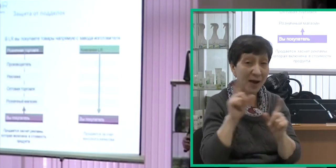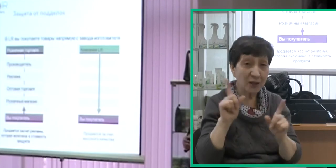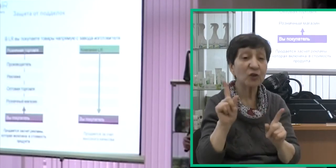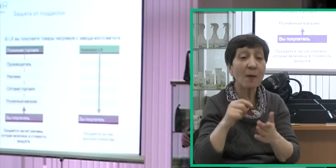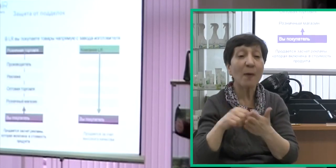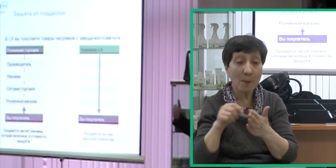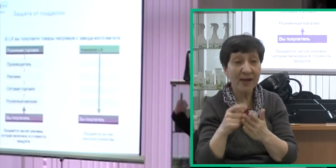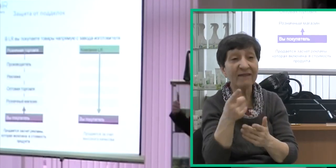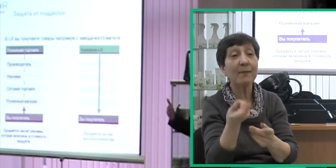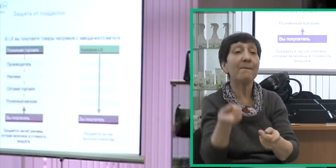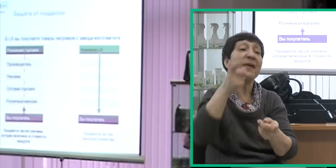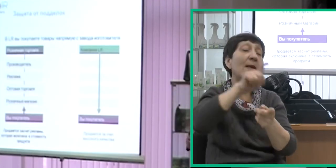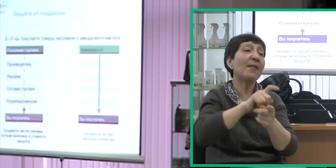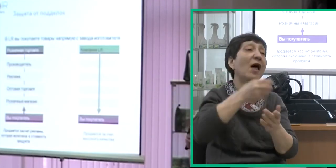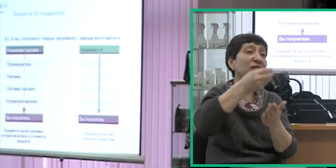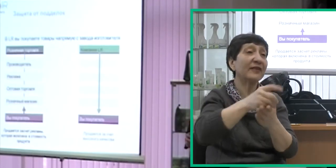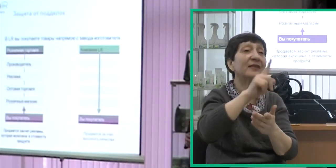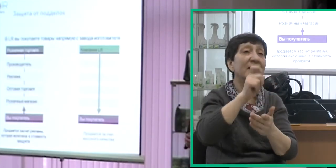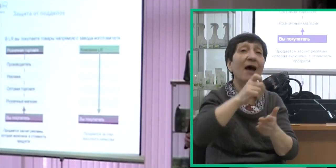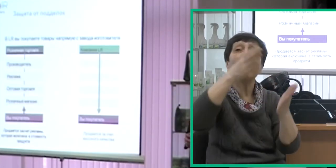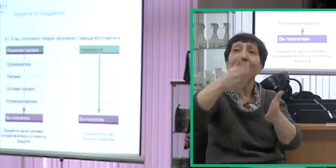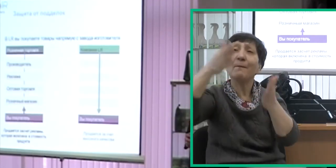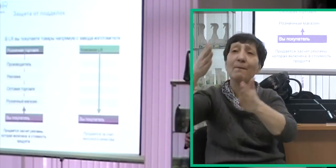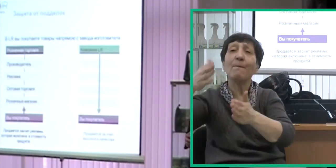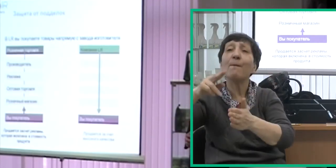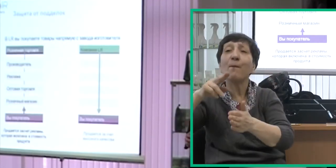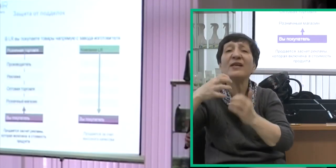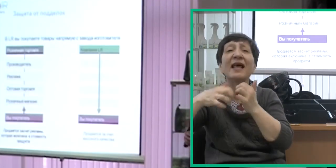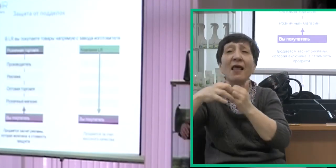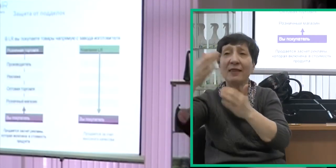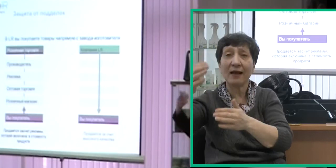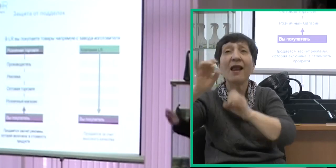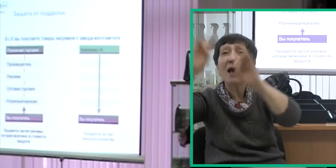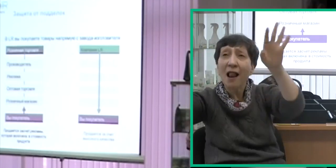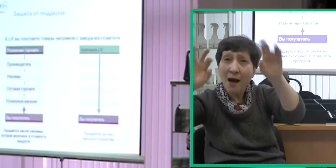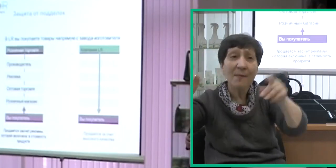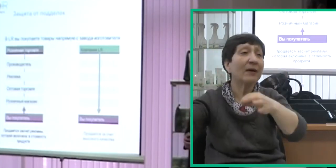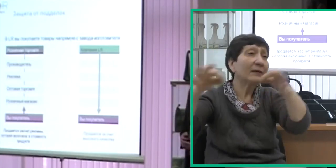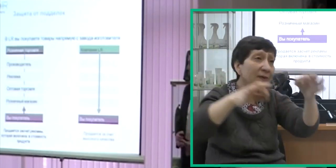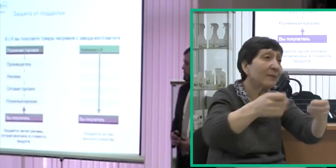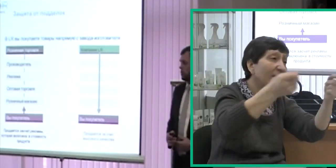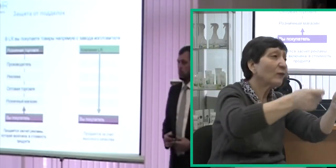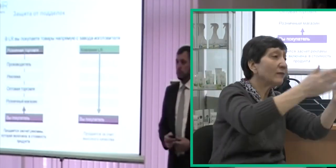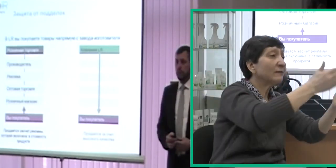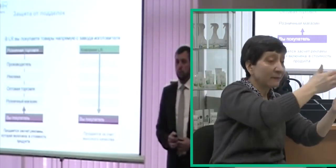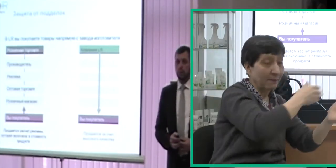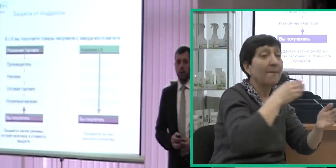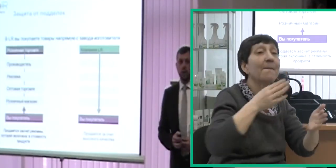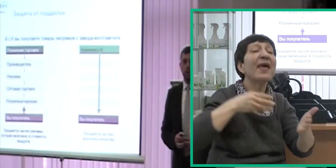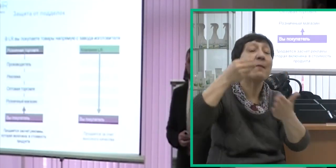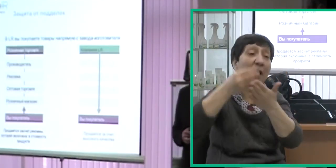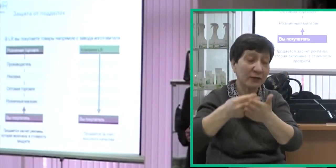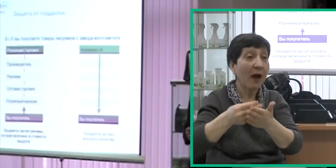товара и переплачиваете за него, переплачиваете за рекламу, которая включена в стоимость